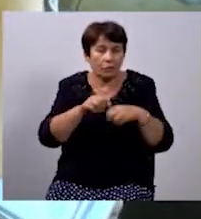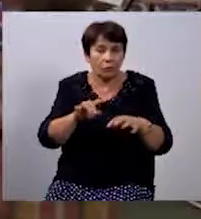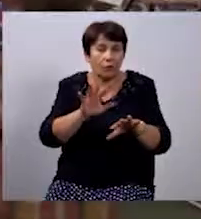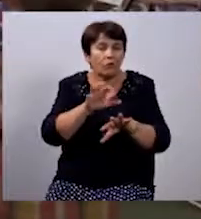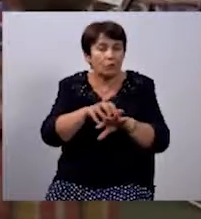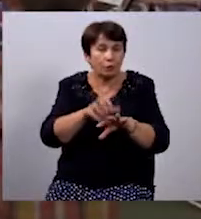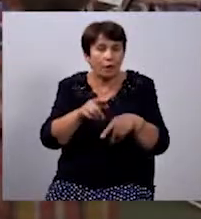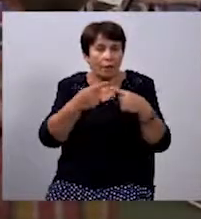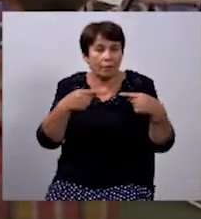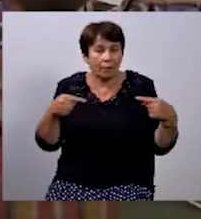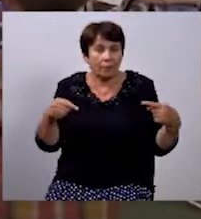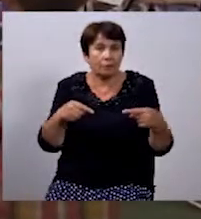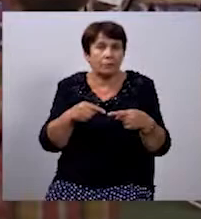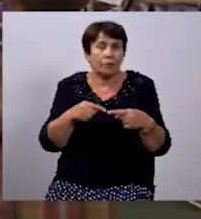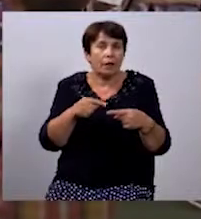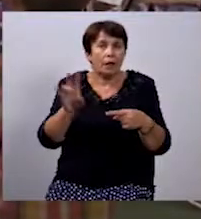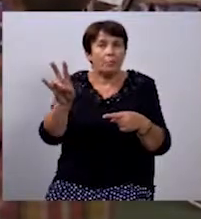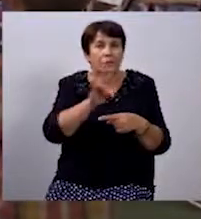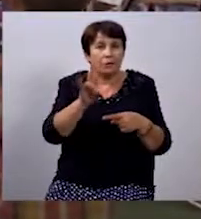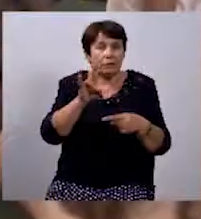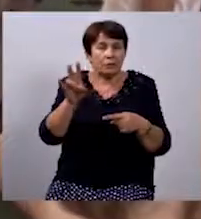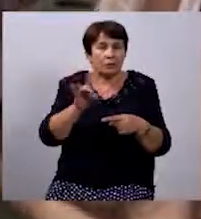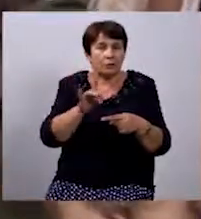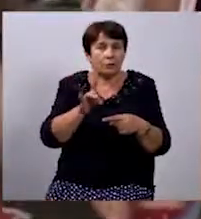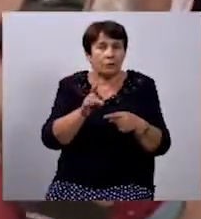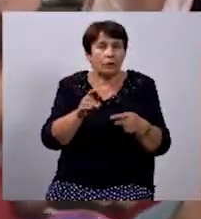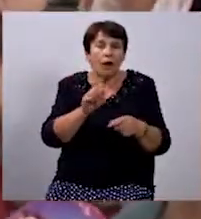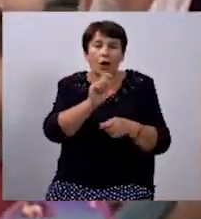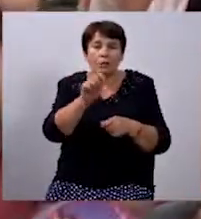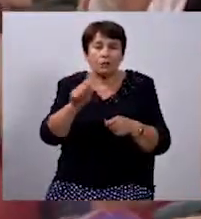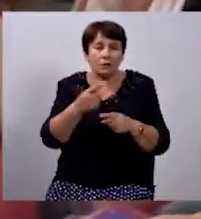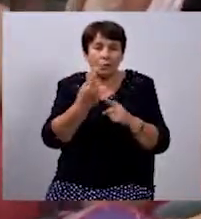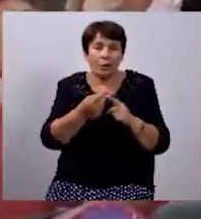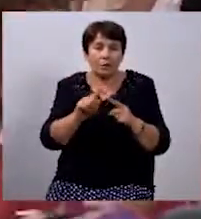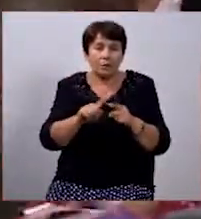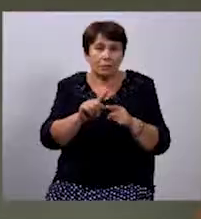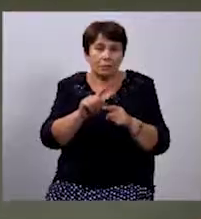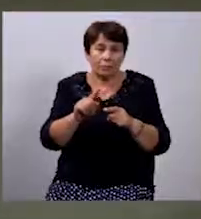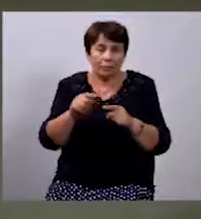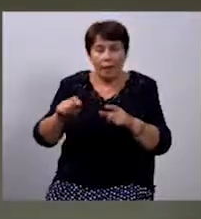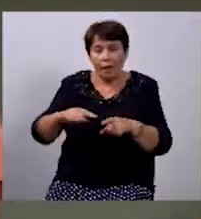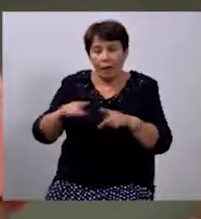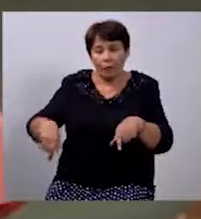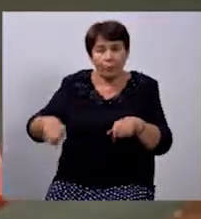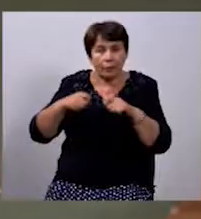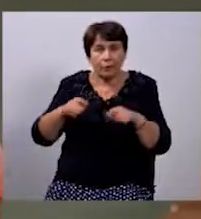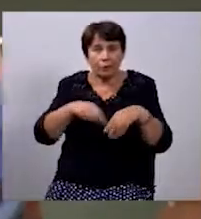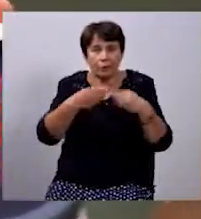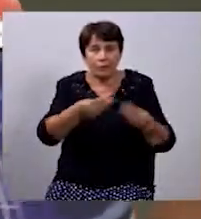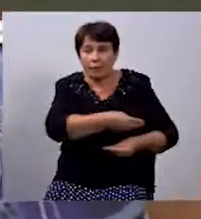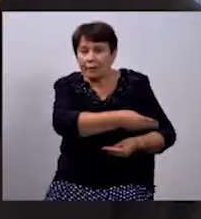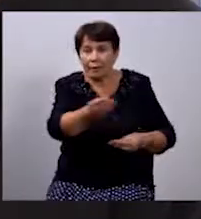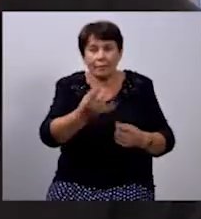далі. Після відправи у церкві владика Володимир Війтишин освятив перші портфелі та разом з іншими священниками роздали їх дітям.